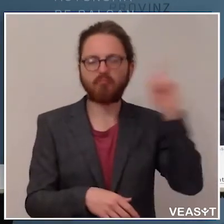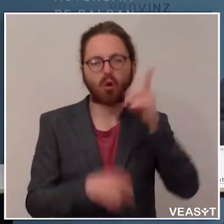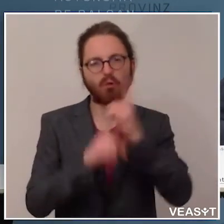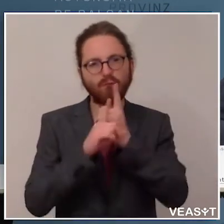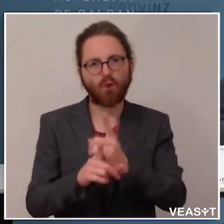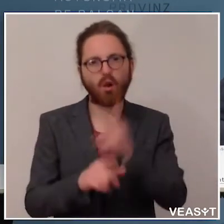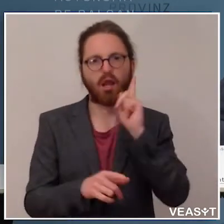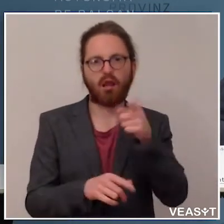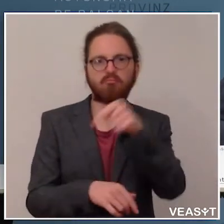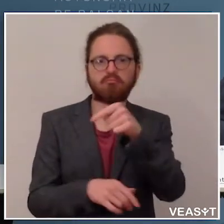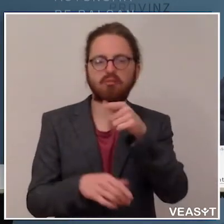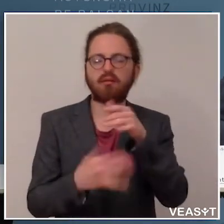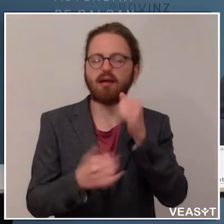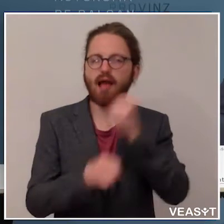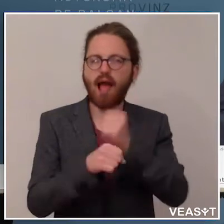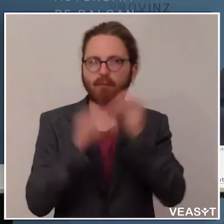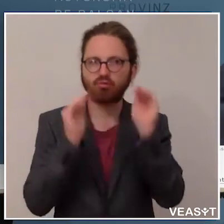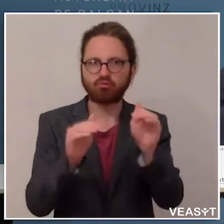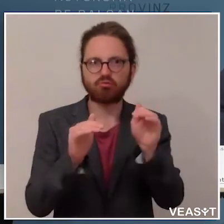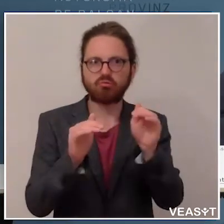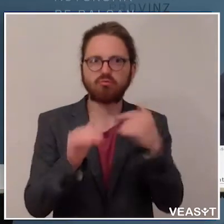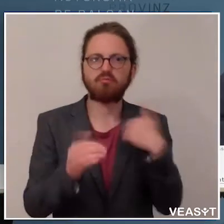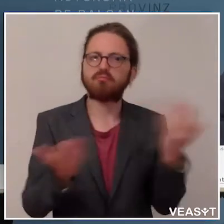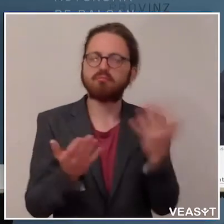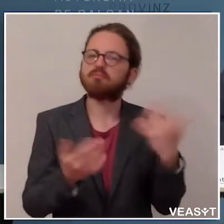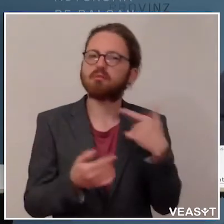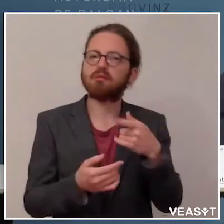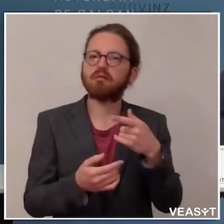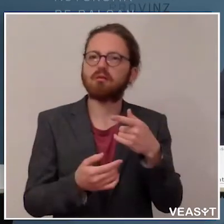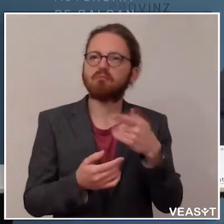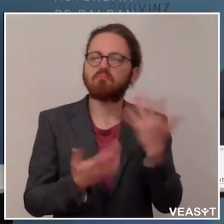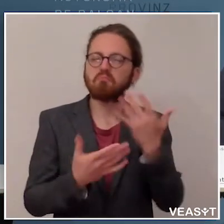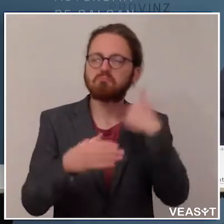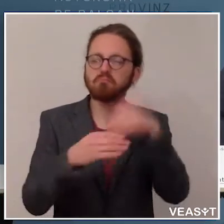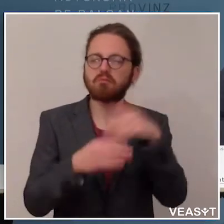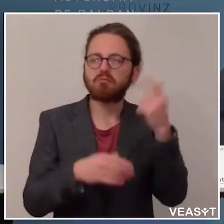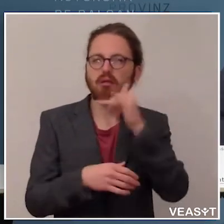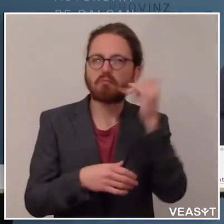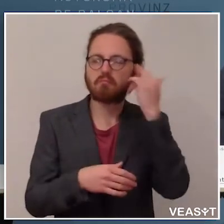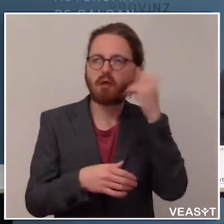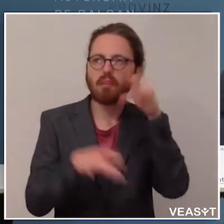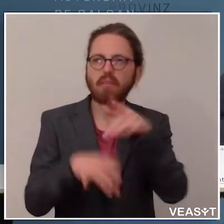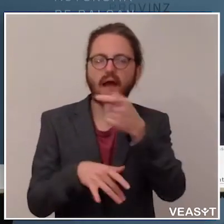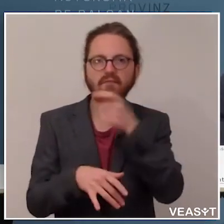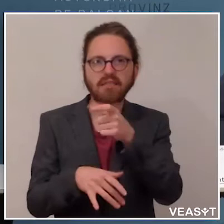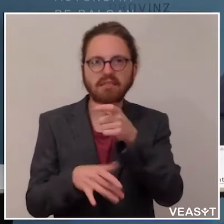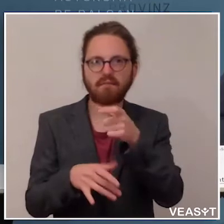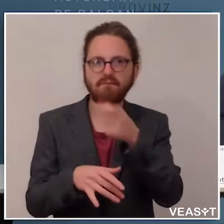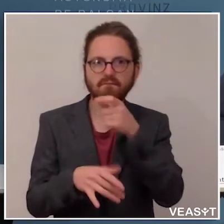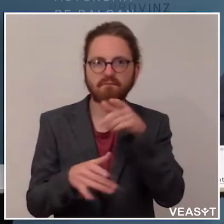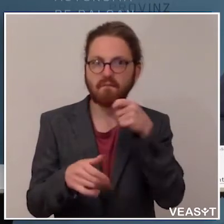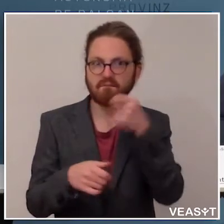im Hinweis auf den Arbeitsschutz. Worauf gründen wir die Annahme, dass jemand versichert ist? Mit dem Arbeitsvertrag und der geregelten Anmeldung des